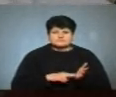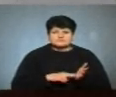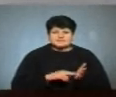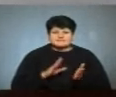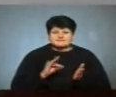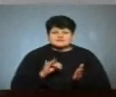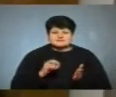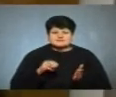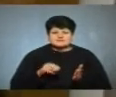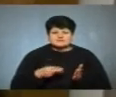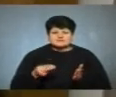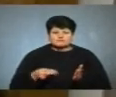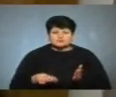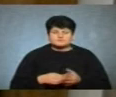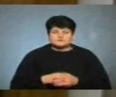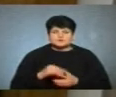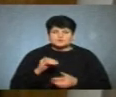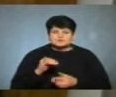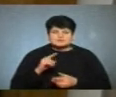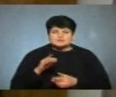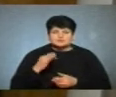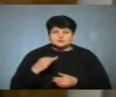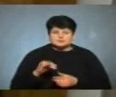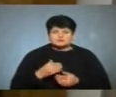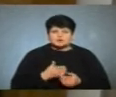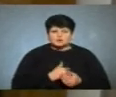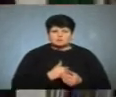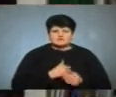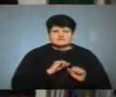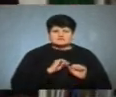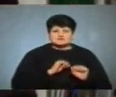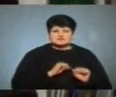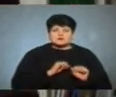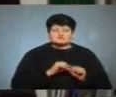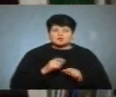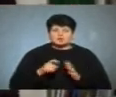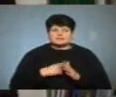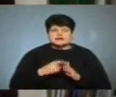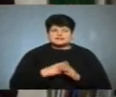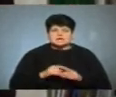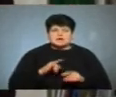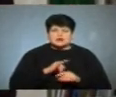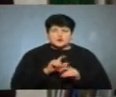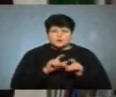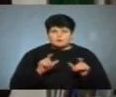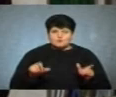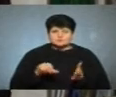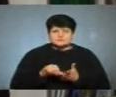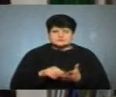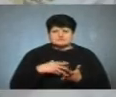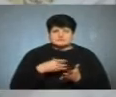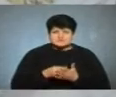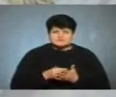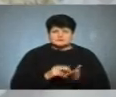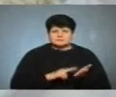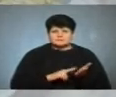Хохману з'явив автографу. Юрій Заблоцький – доброволець, який обороняв Донецький аеропорт. На філателістичній виставці у Харкові, каже, представив власний